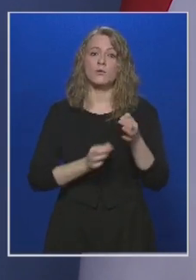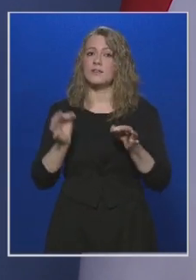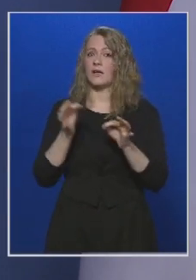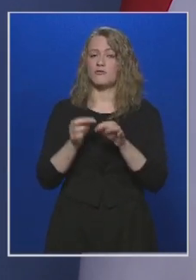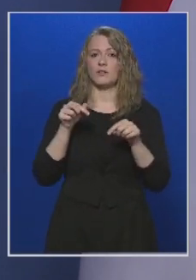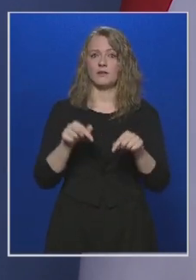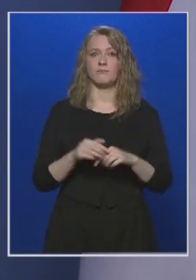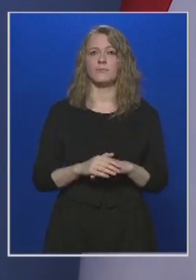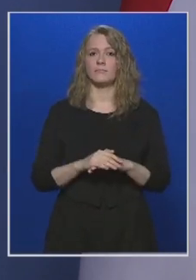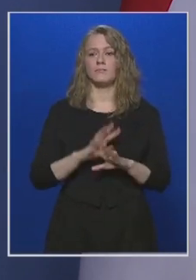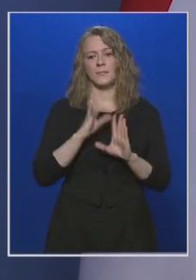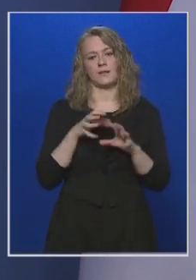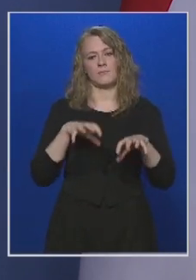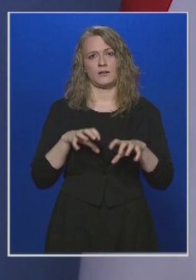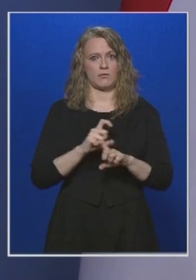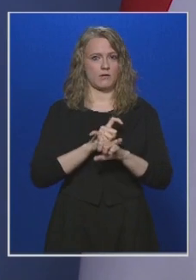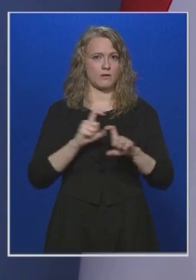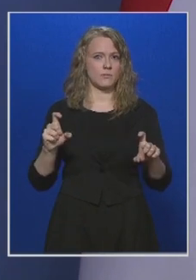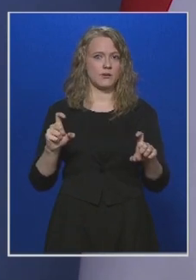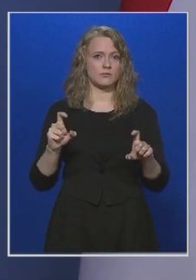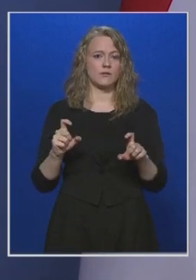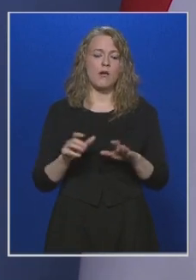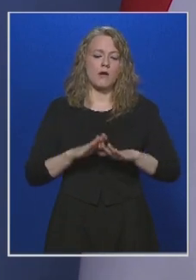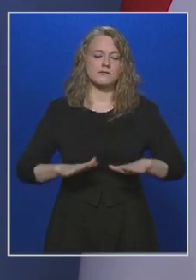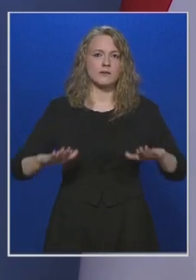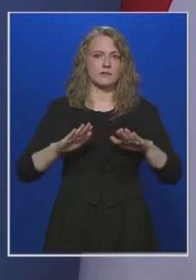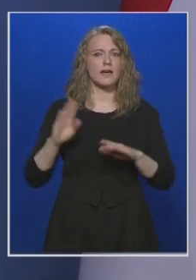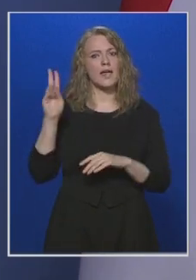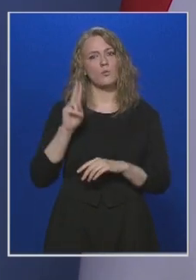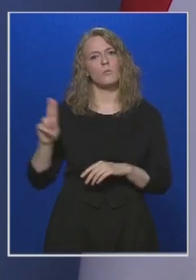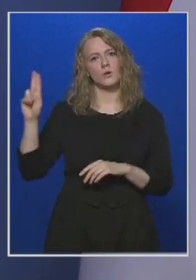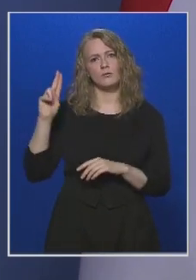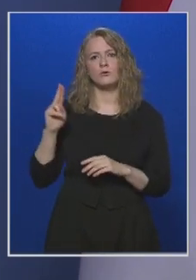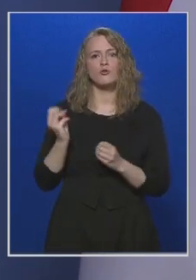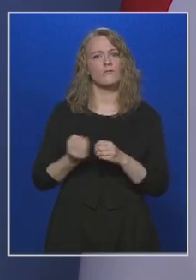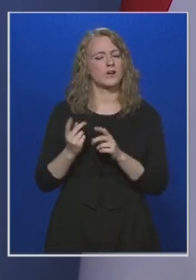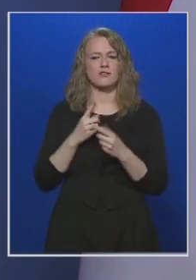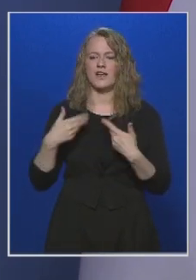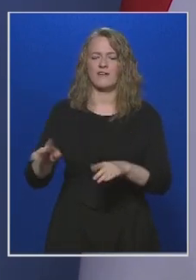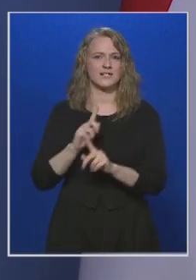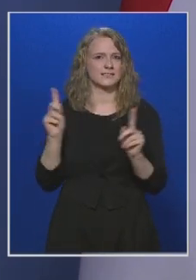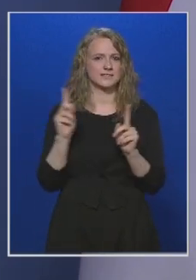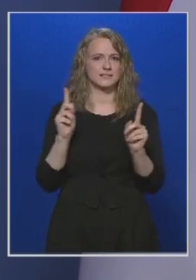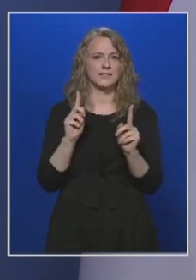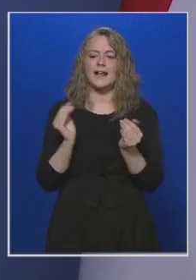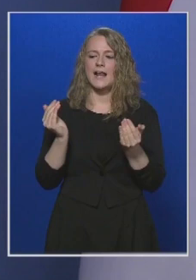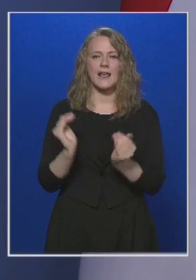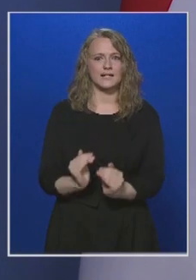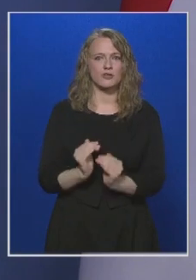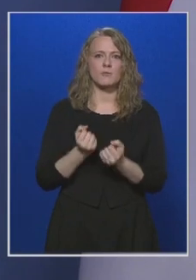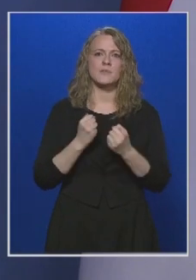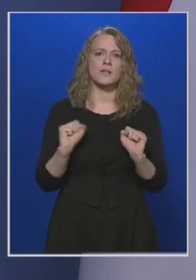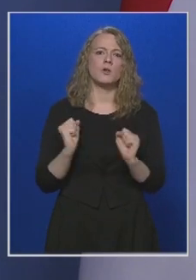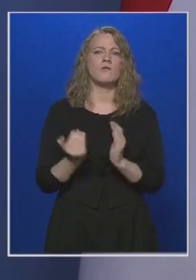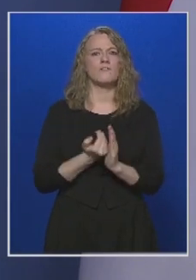hiszen mindent megtettünk annak érdekében, hogy hazai és Európai Uniós források ne vesztenek el, a legkisebb a szabadon